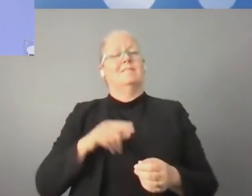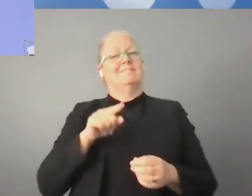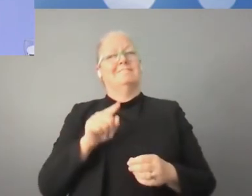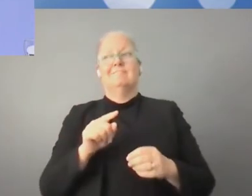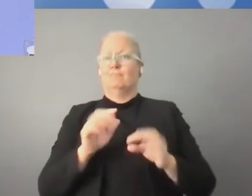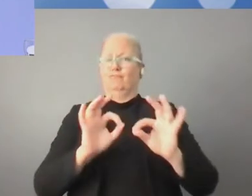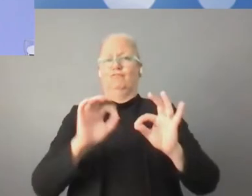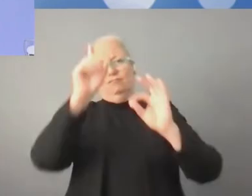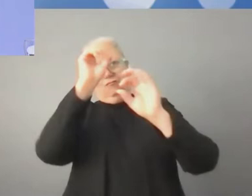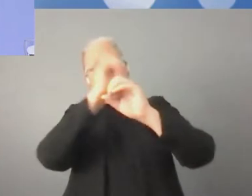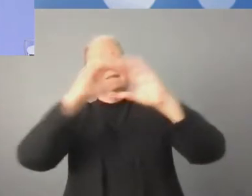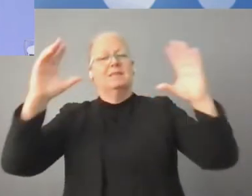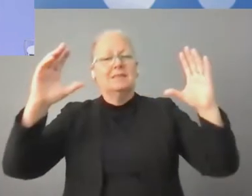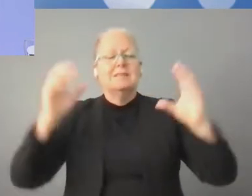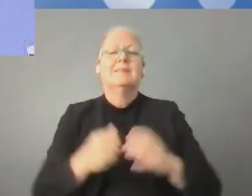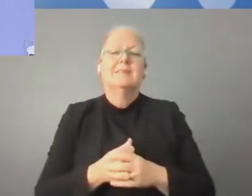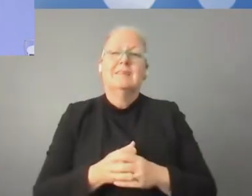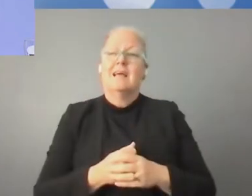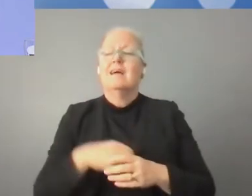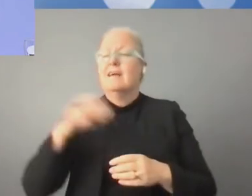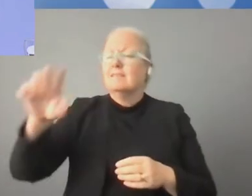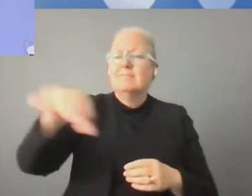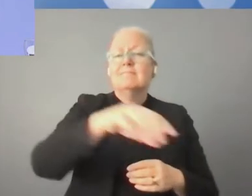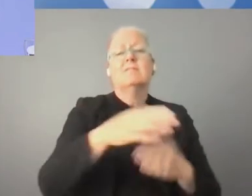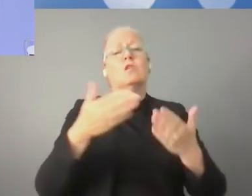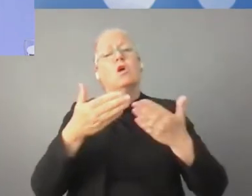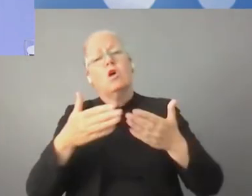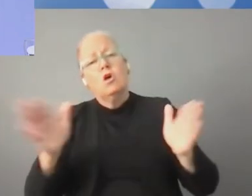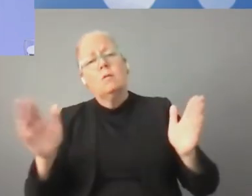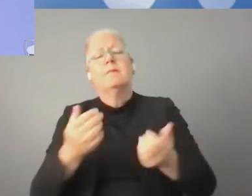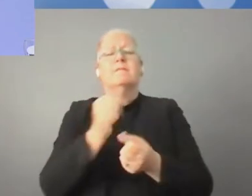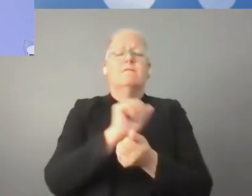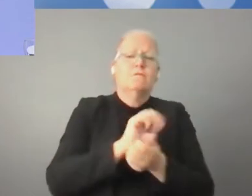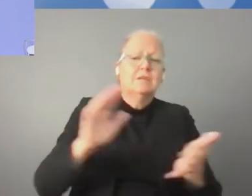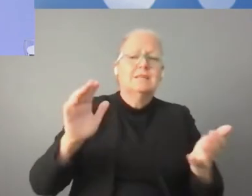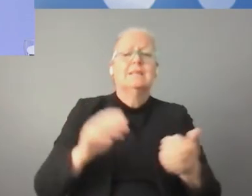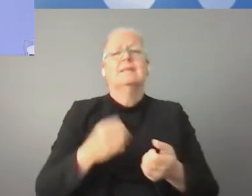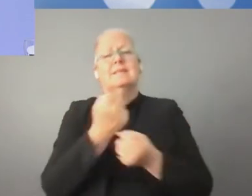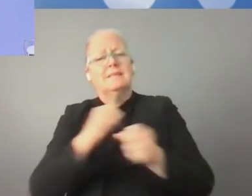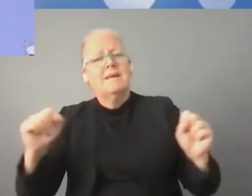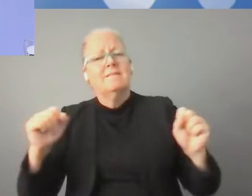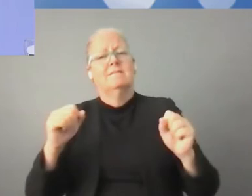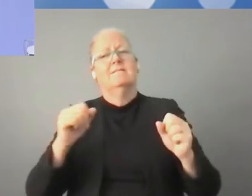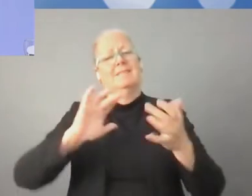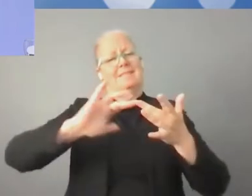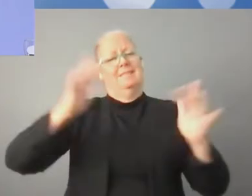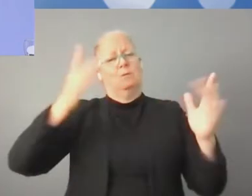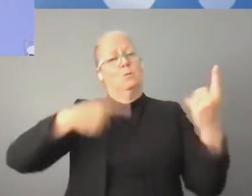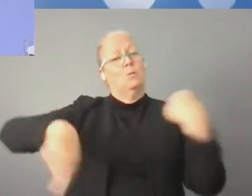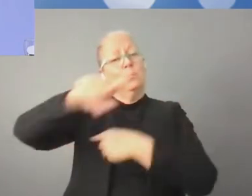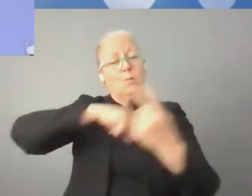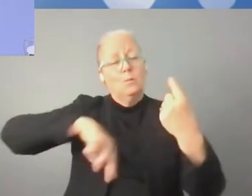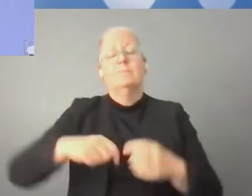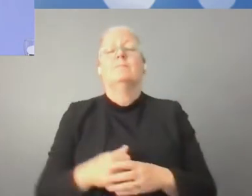najważniejszych elementów tej wizji. Chodzi oczywiście o to, żeby internet był otwartą, wolną, bezpieczną